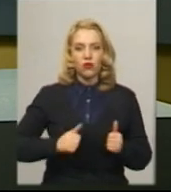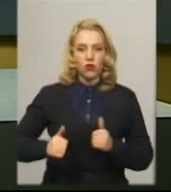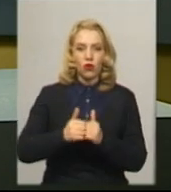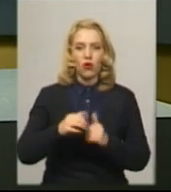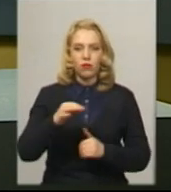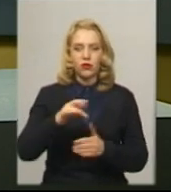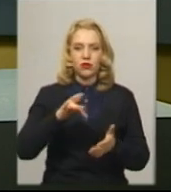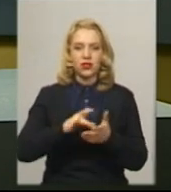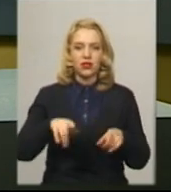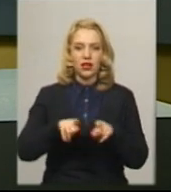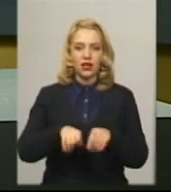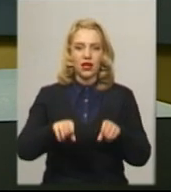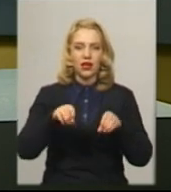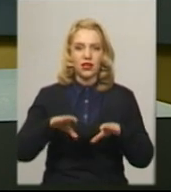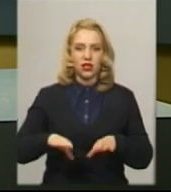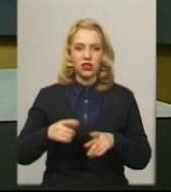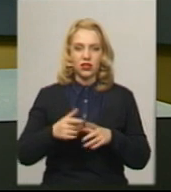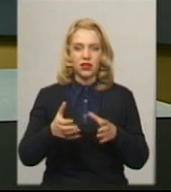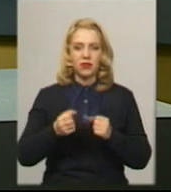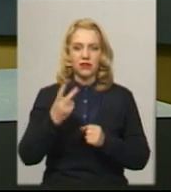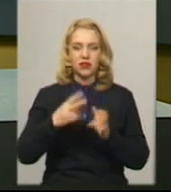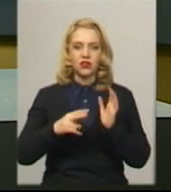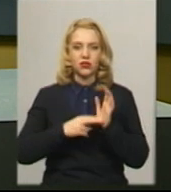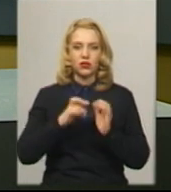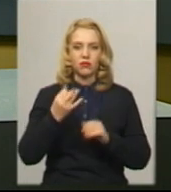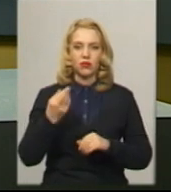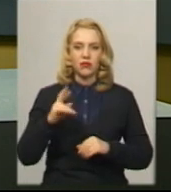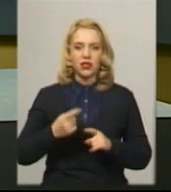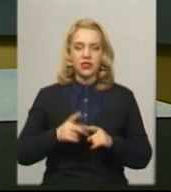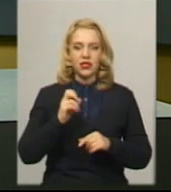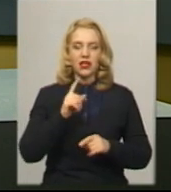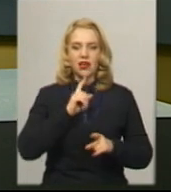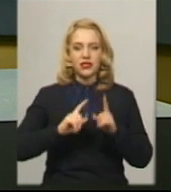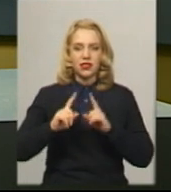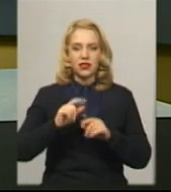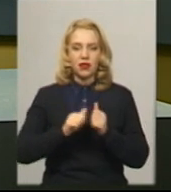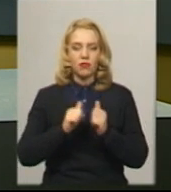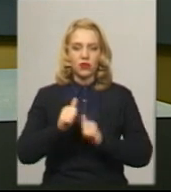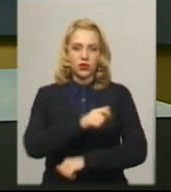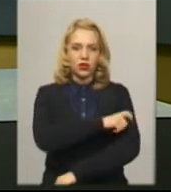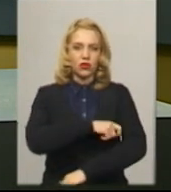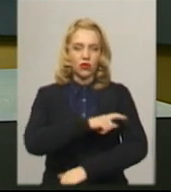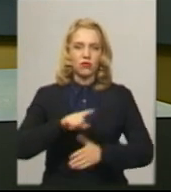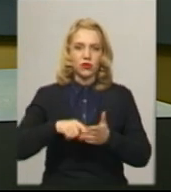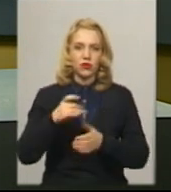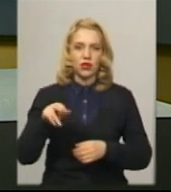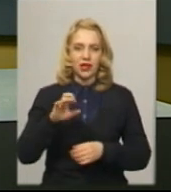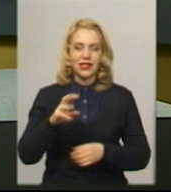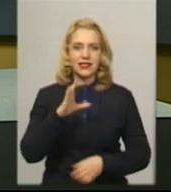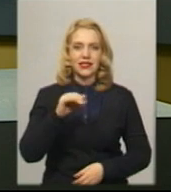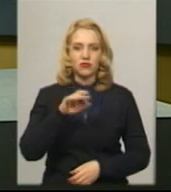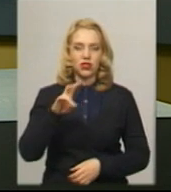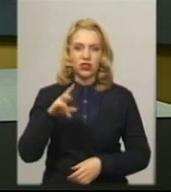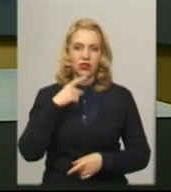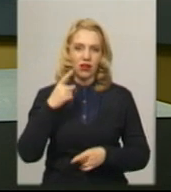центру. Таке рішення прийняли 27 березня на засіданні позачергової сесії міської ради. Олександр Симчишин каже,